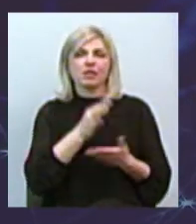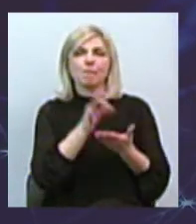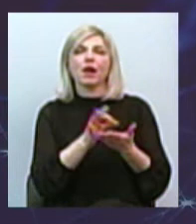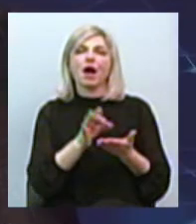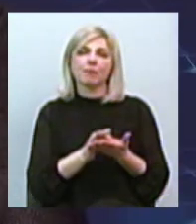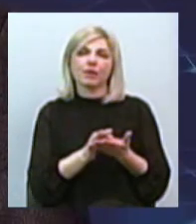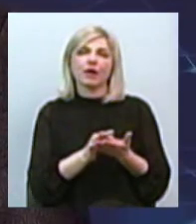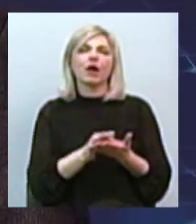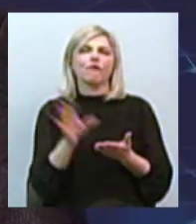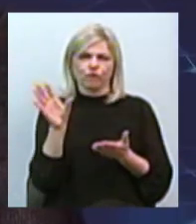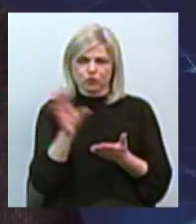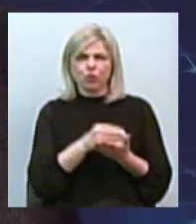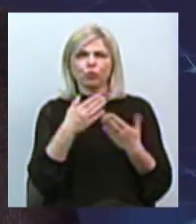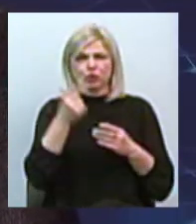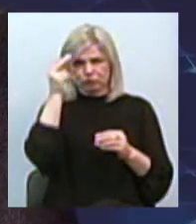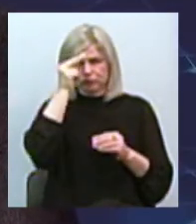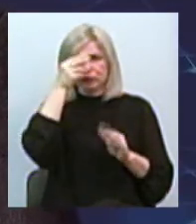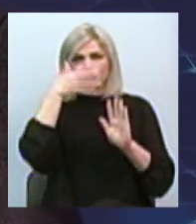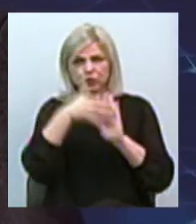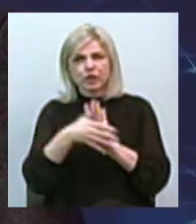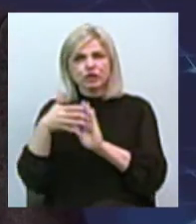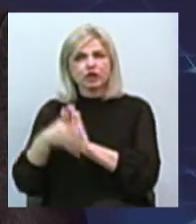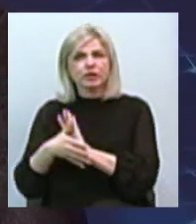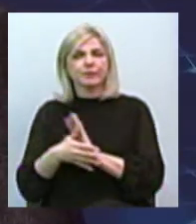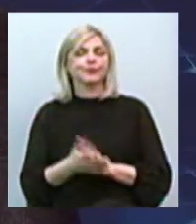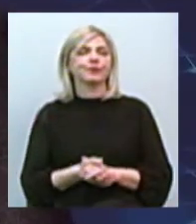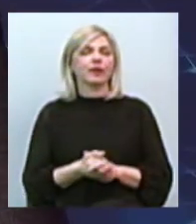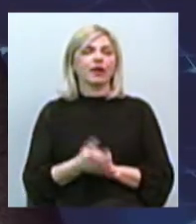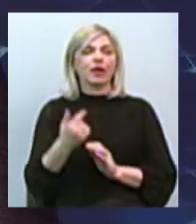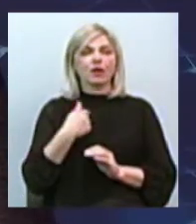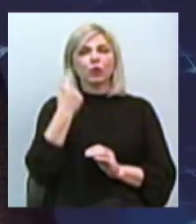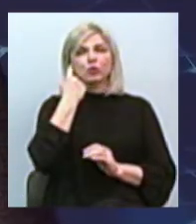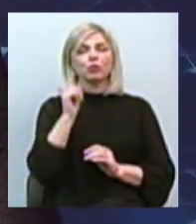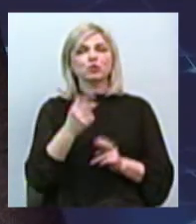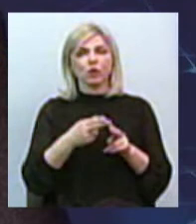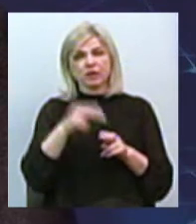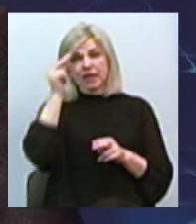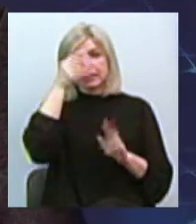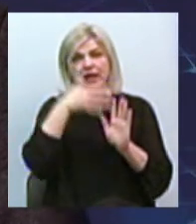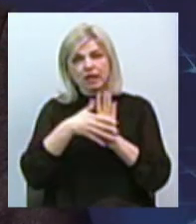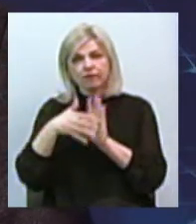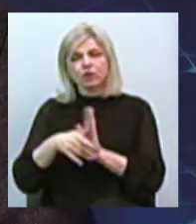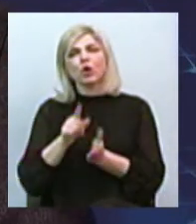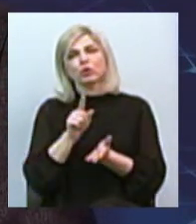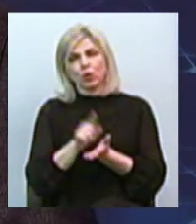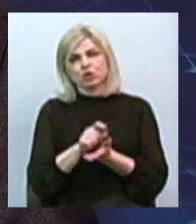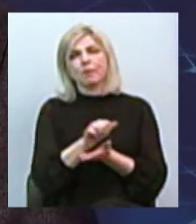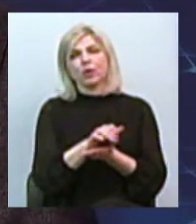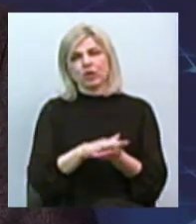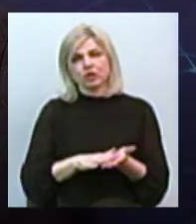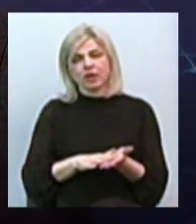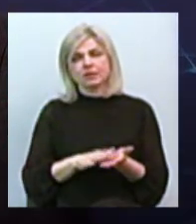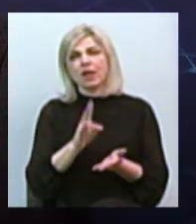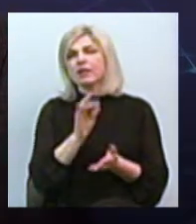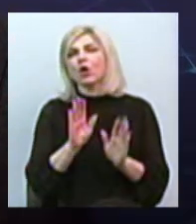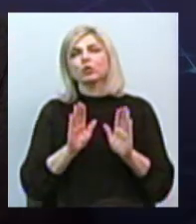Я вважаю, що ці ісследования повинні продовжуватися. Причому вони повинні продовжуватися не тільки